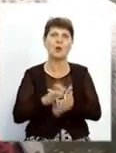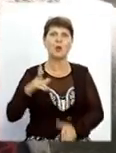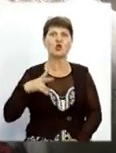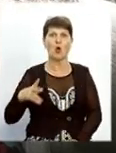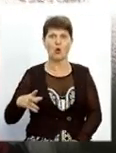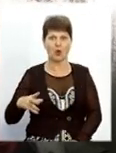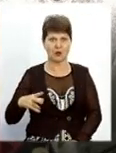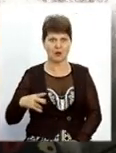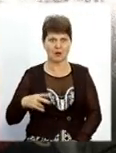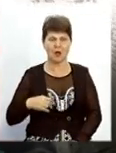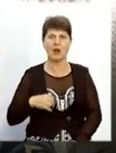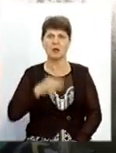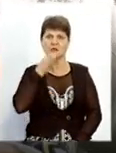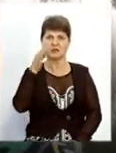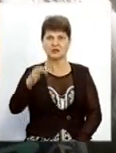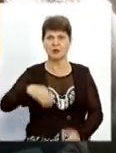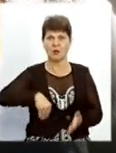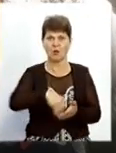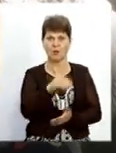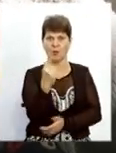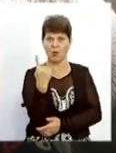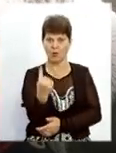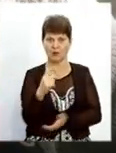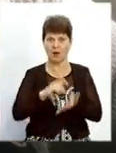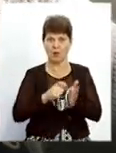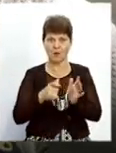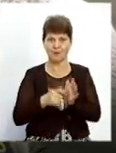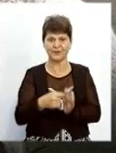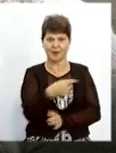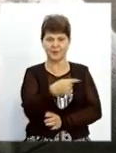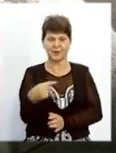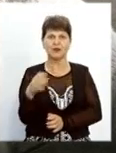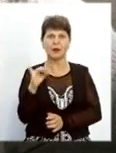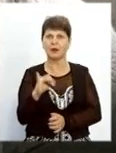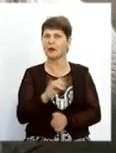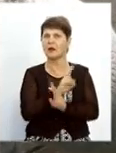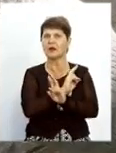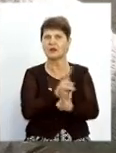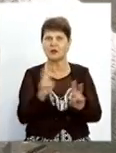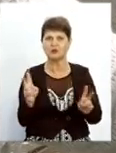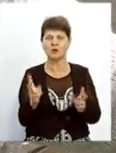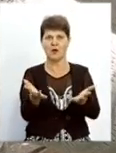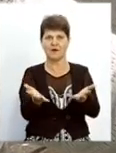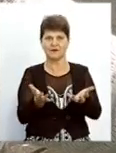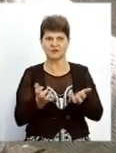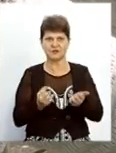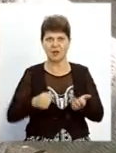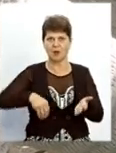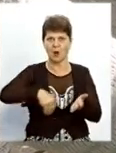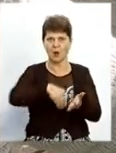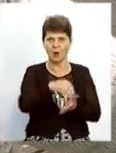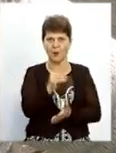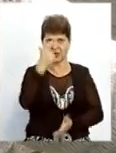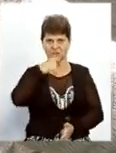ми їй купимо квартиру однокомнатну і ти будеш на першому витажі, а в кінці кінців ніхто вона. Взяли, купила собі там